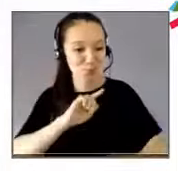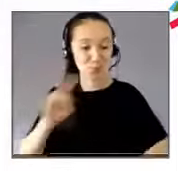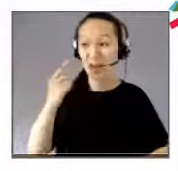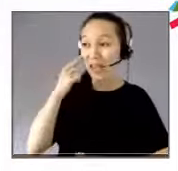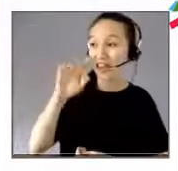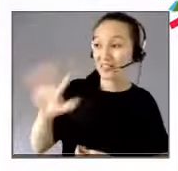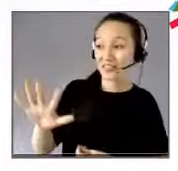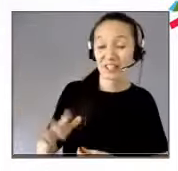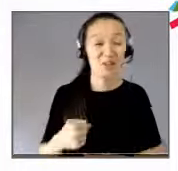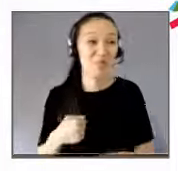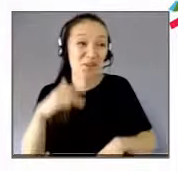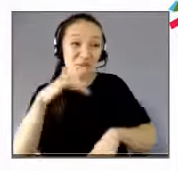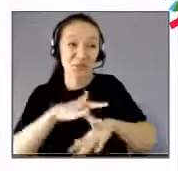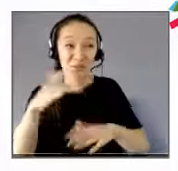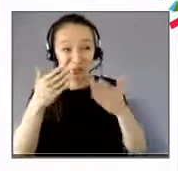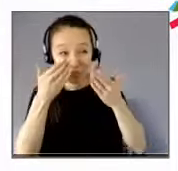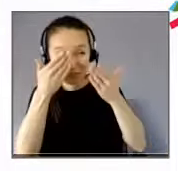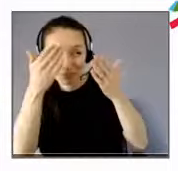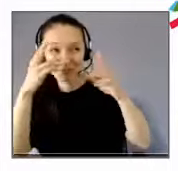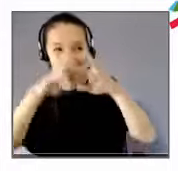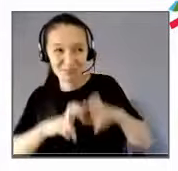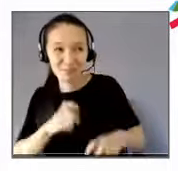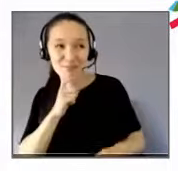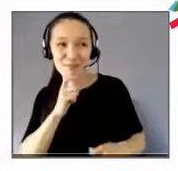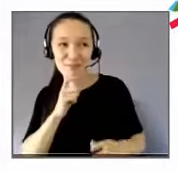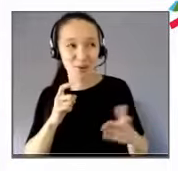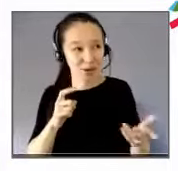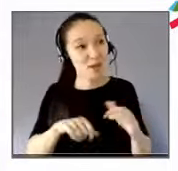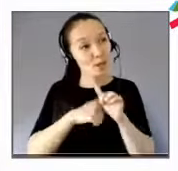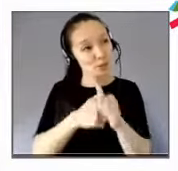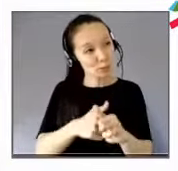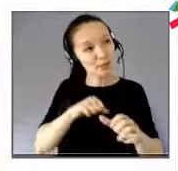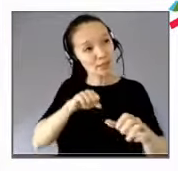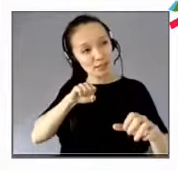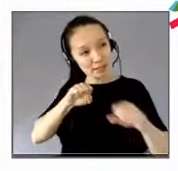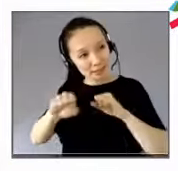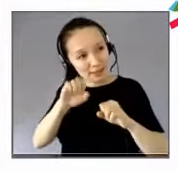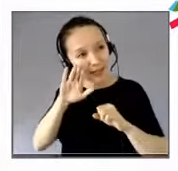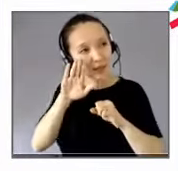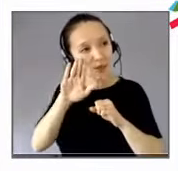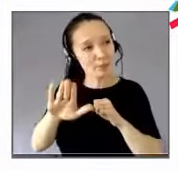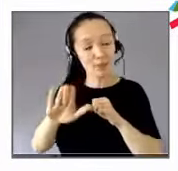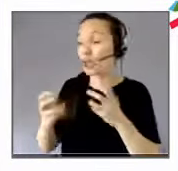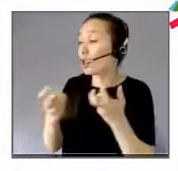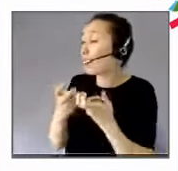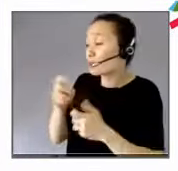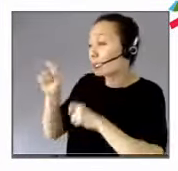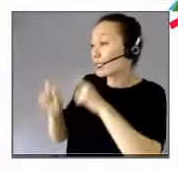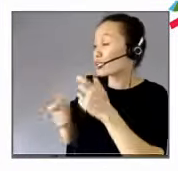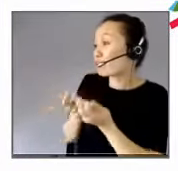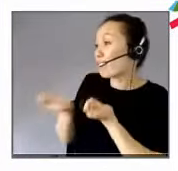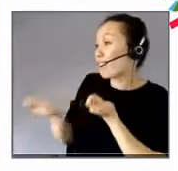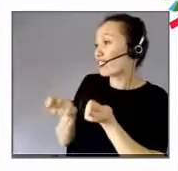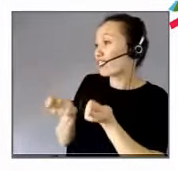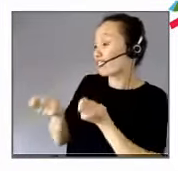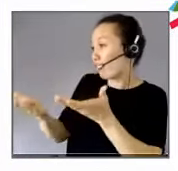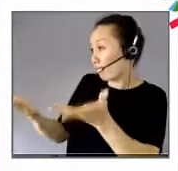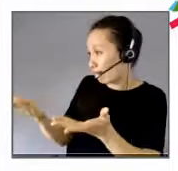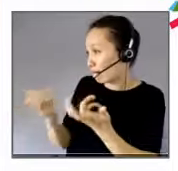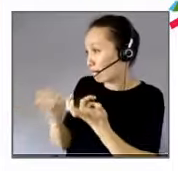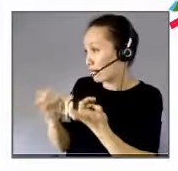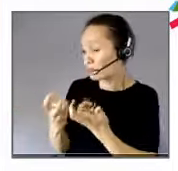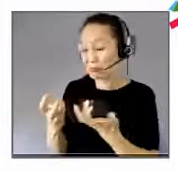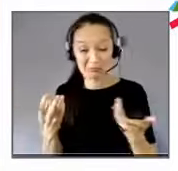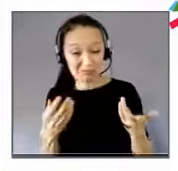tout cas, je pense qu'en effet systémique, oui, c'est-à-dire que je ne sais pas pas au niveau individuel, je ne sais pas si elles sont plus